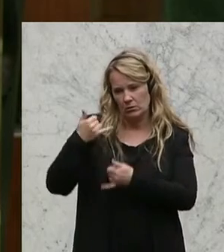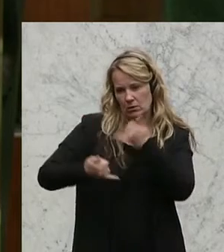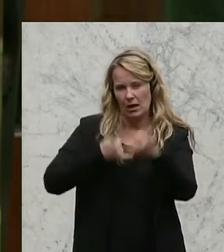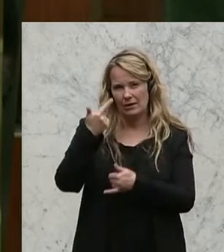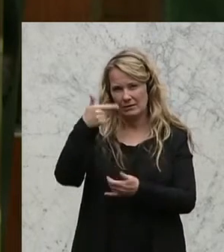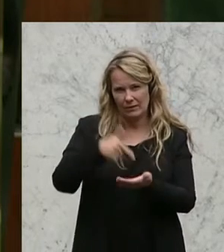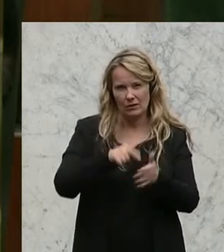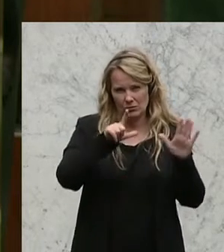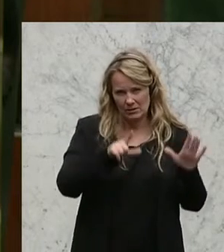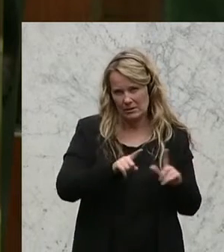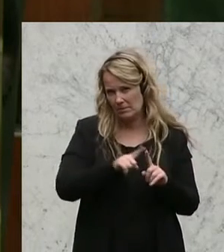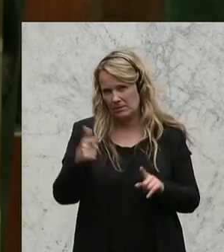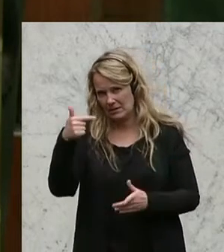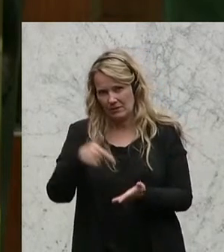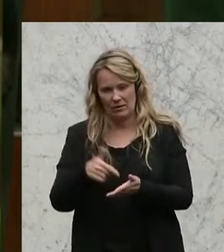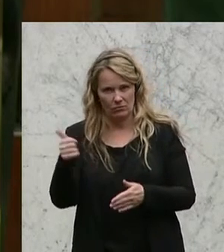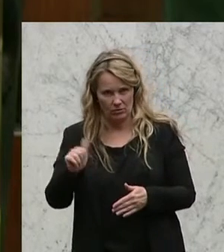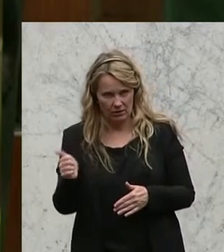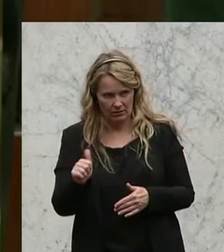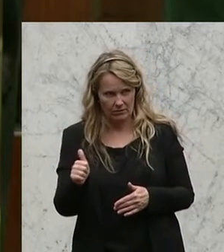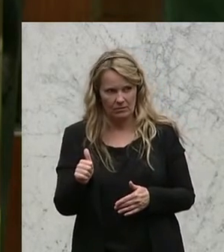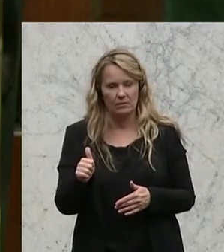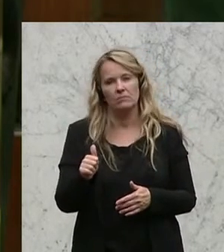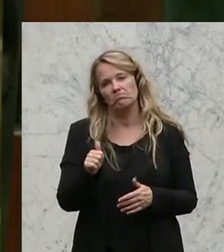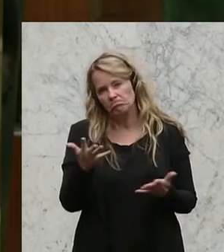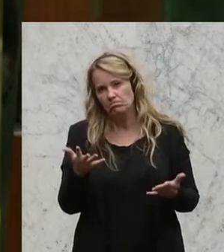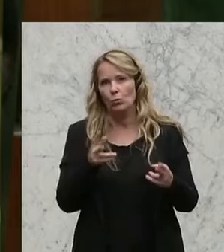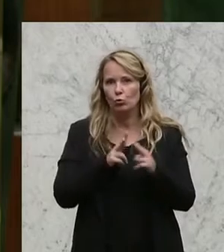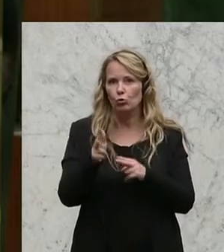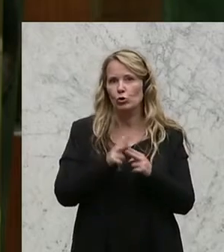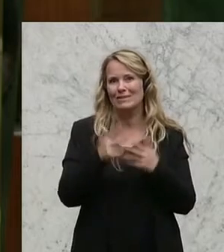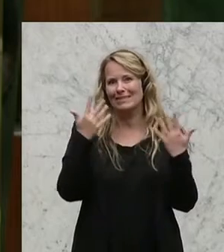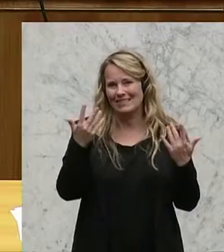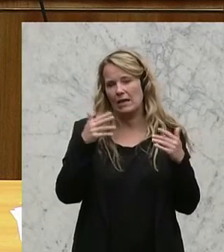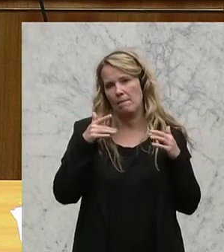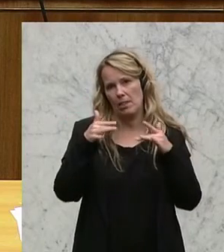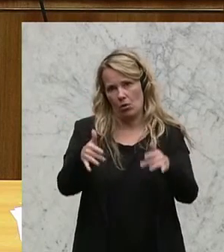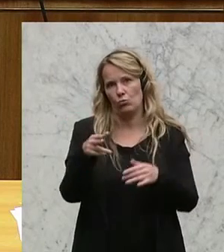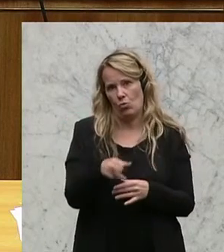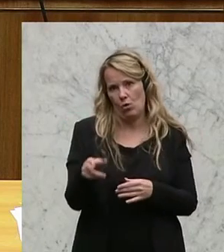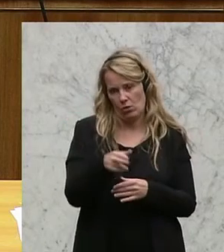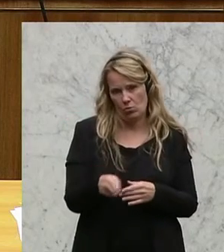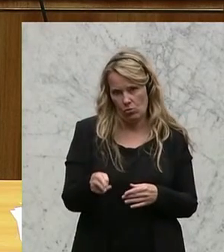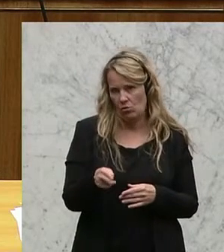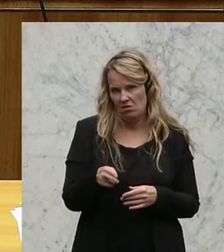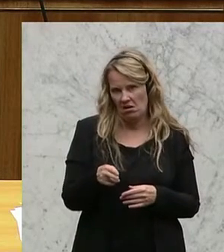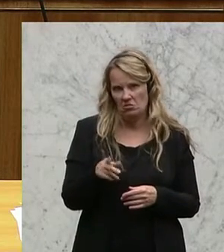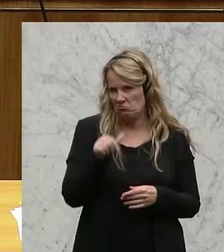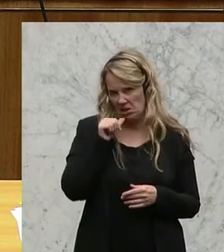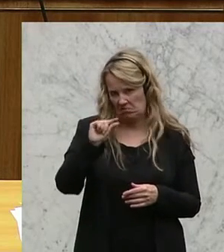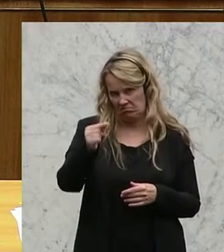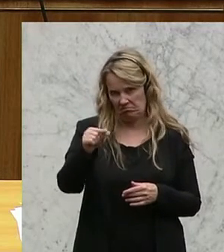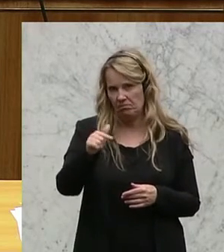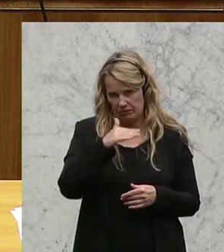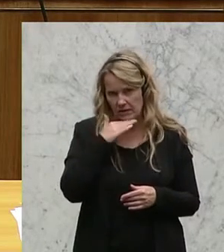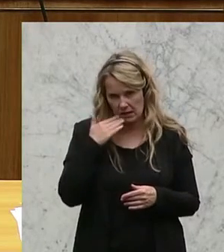2007 bis 2011 bis durchschnittlich 10 Millionen Euro betrug, also keine Kleinigkeit.